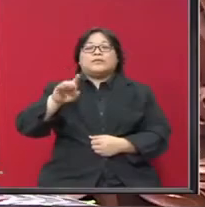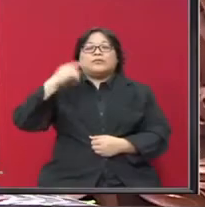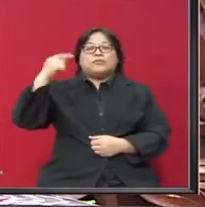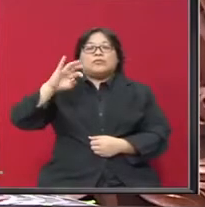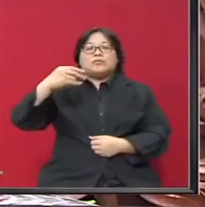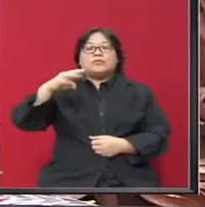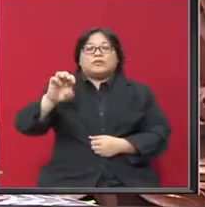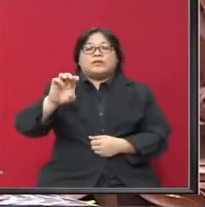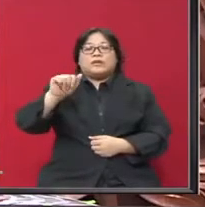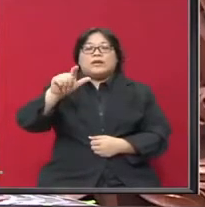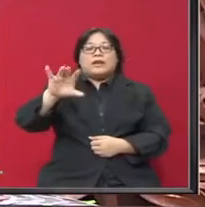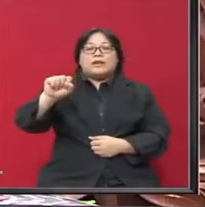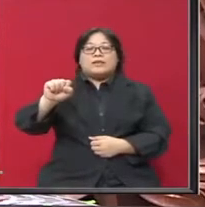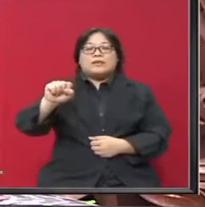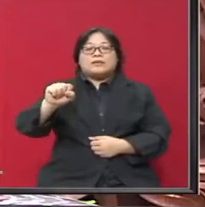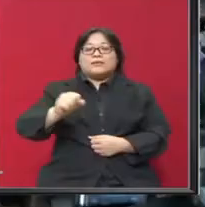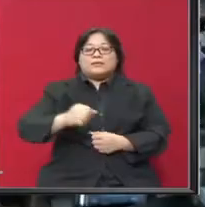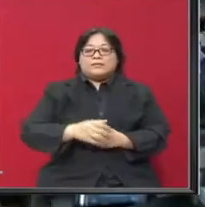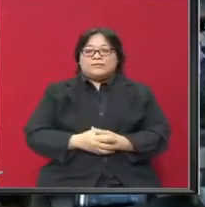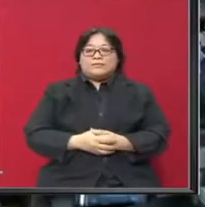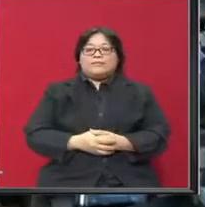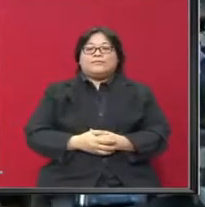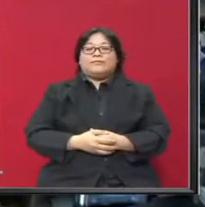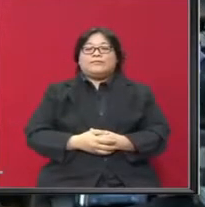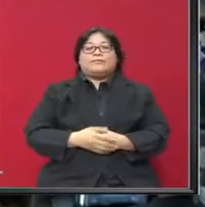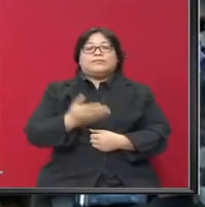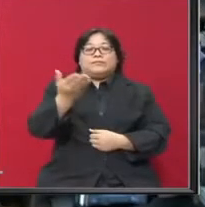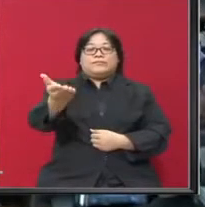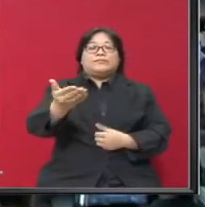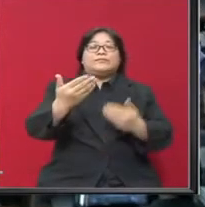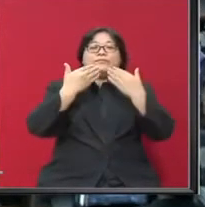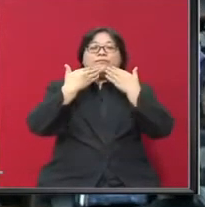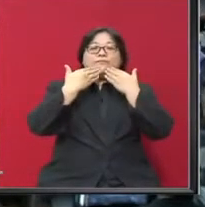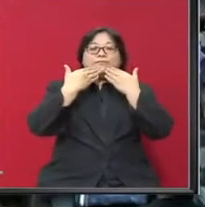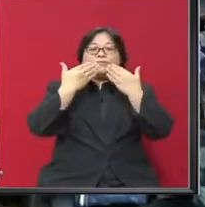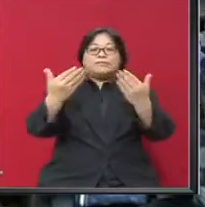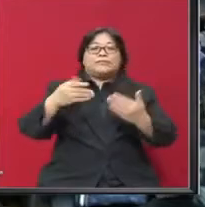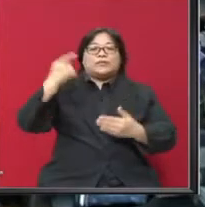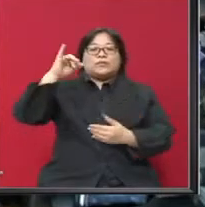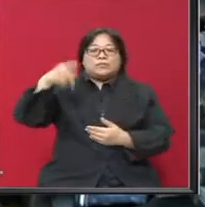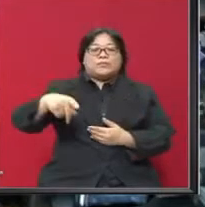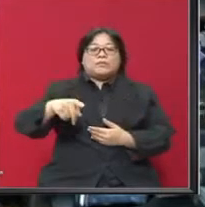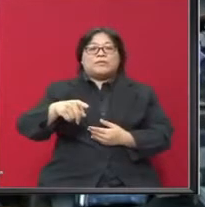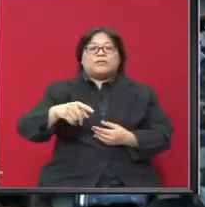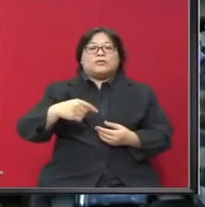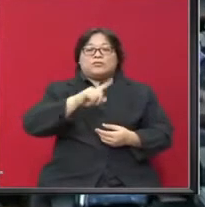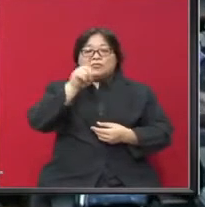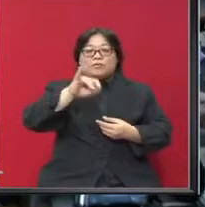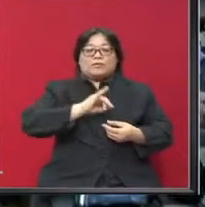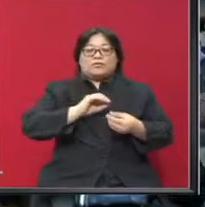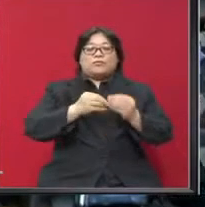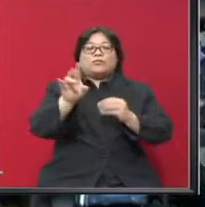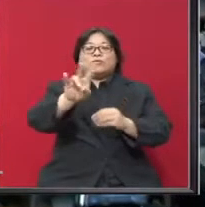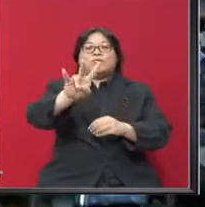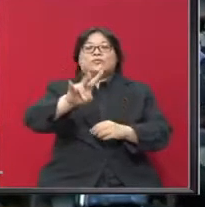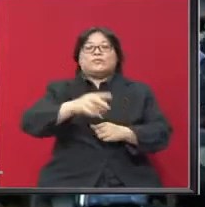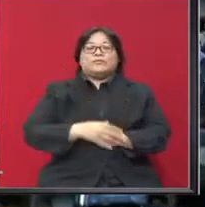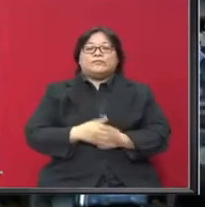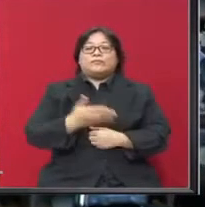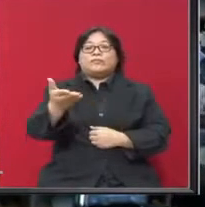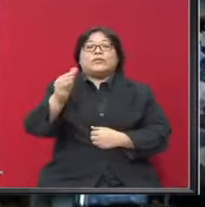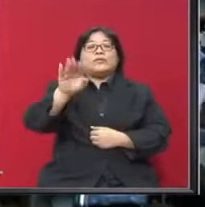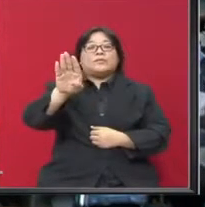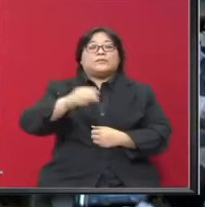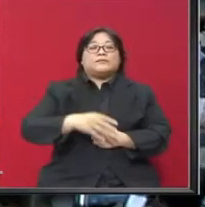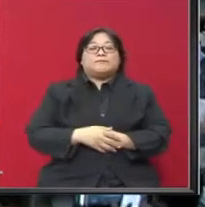Puan Cik Alias bin Hamid Terima kasih yang dipertua, soalan kemahaman nombor 7 Yang